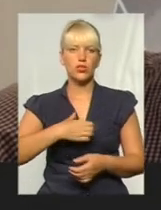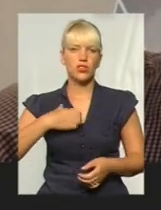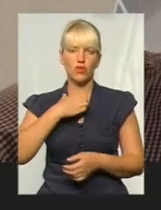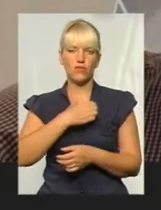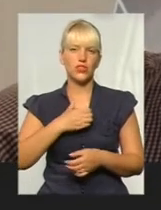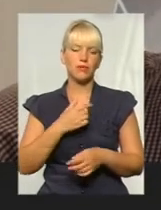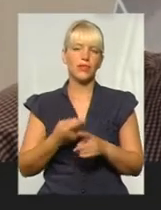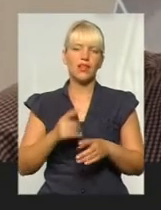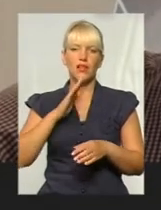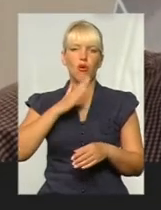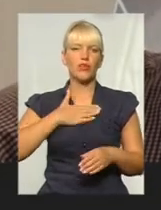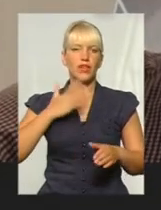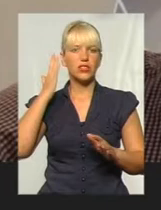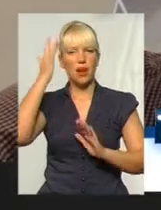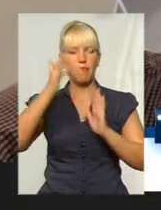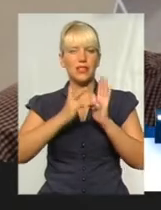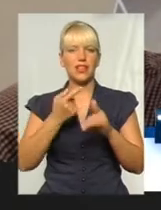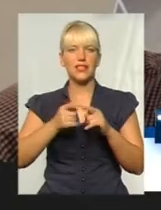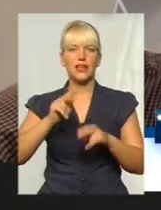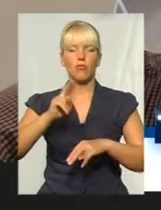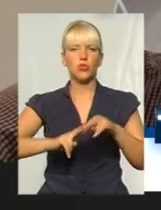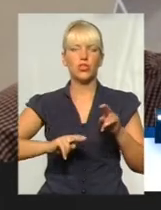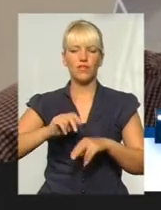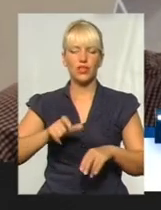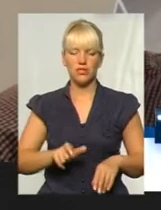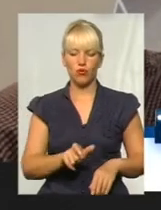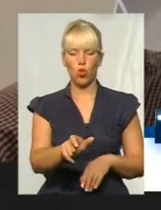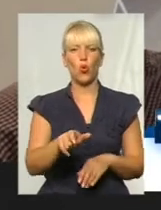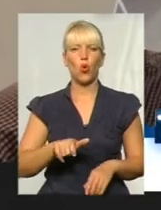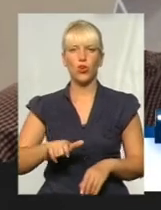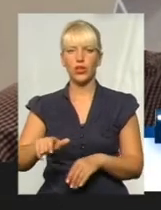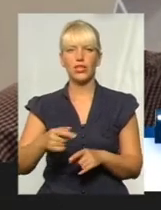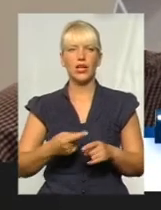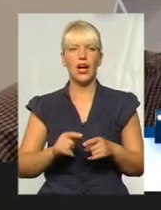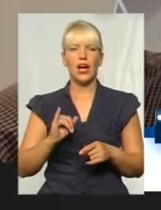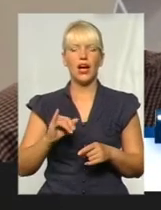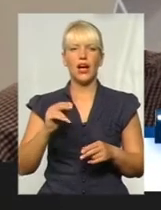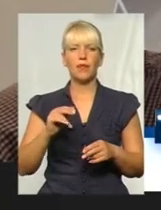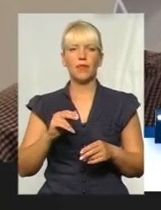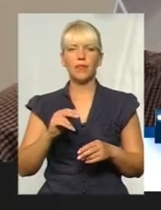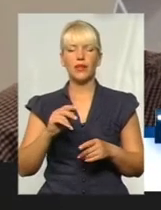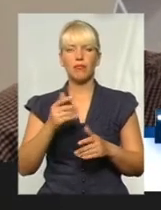Основна наша мета – це будівництво полотище. Тому що, більше, це є все другий ряд. Ми, наприклад,